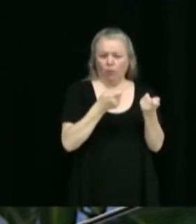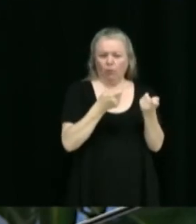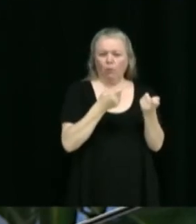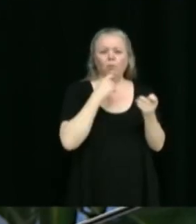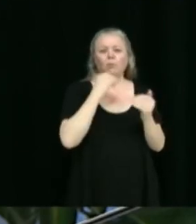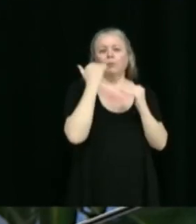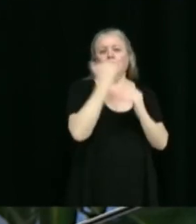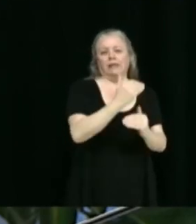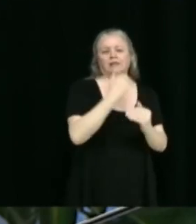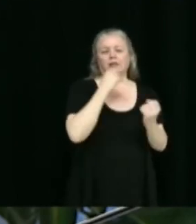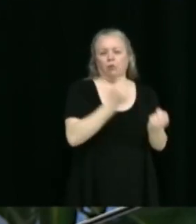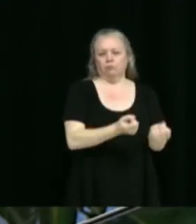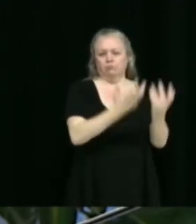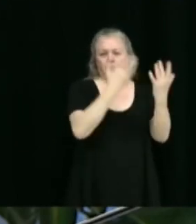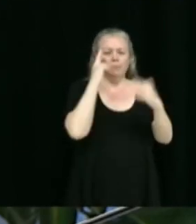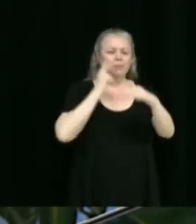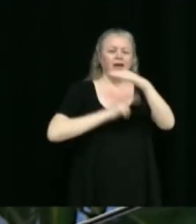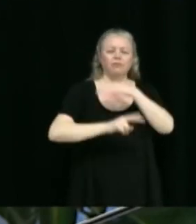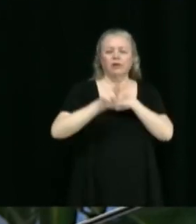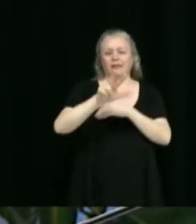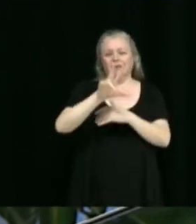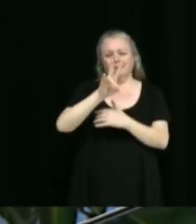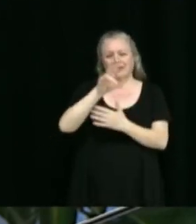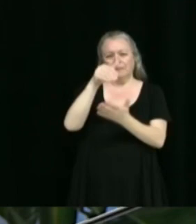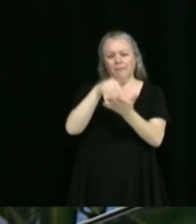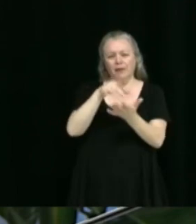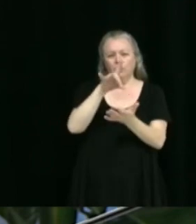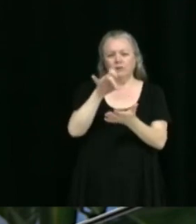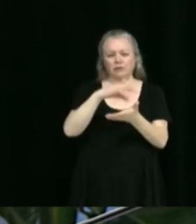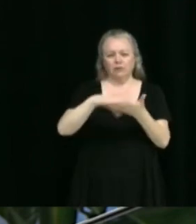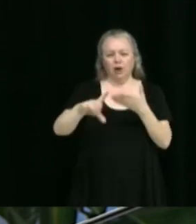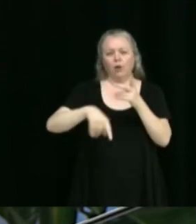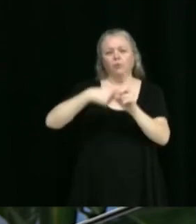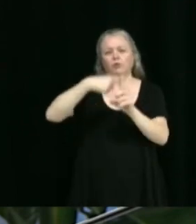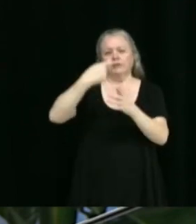prévoir un montant de 37 800 $ plus les taxes applicables.